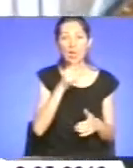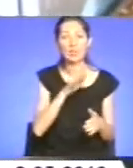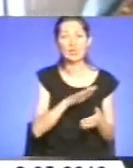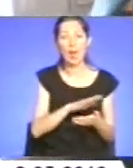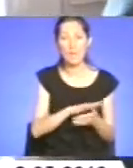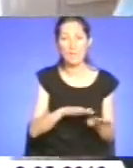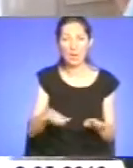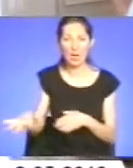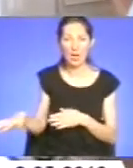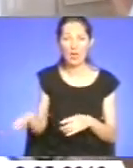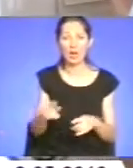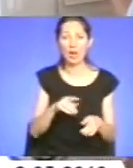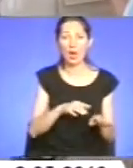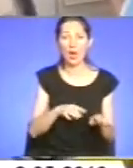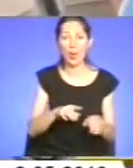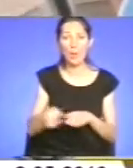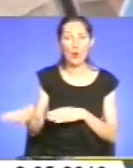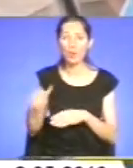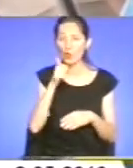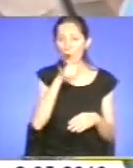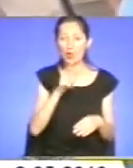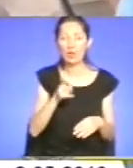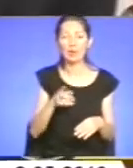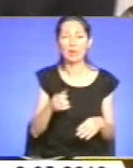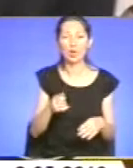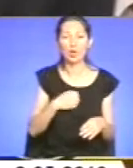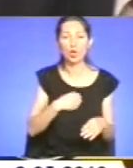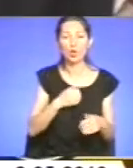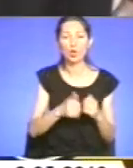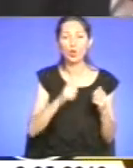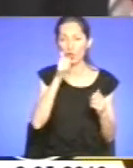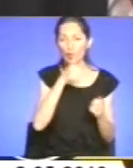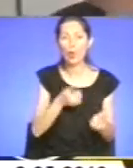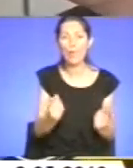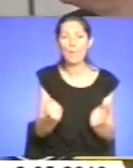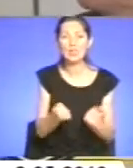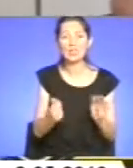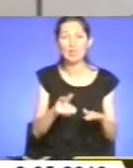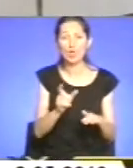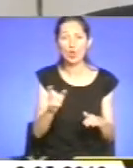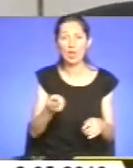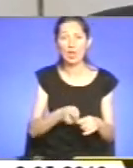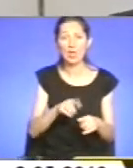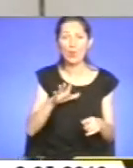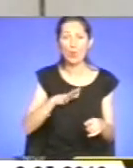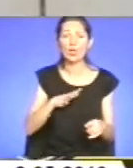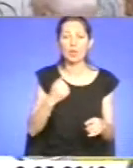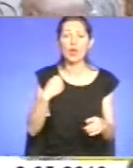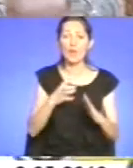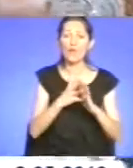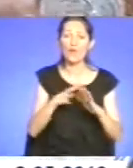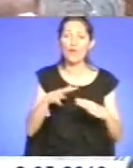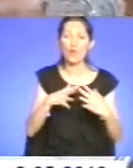Невпинно біжать руки. Як це не прикро, але з кожним роком усе менше залишається тих людей, хто пройшов фронтовими шляхами.